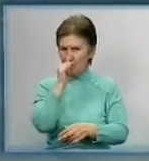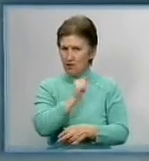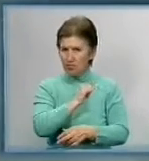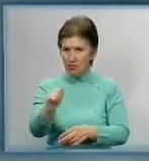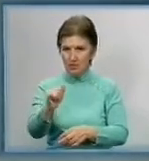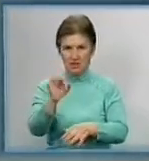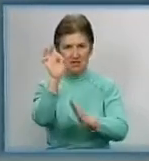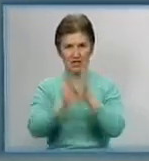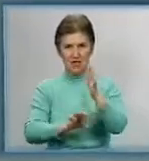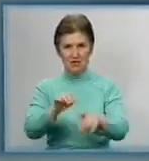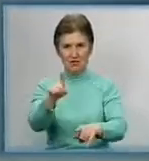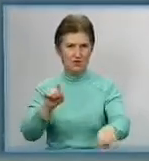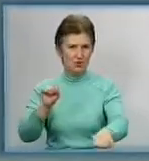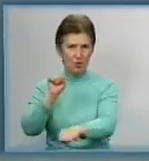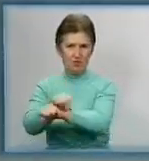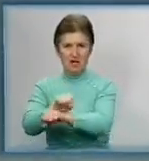одразу зупиняли.